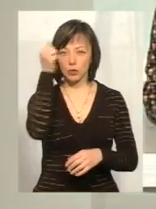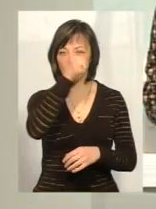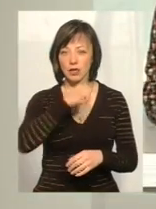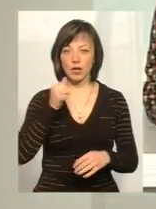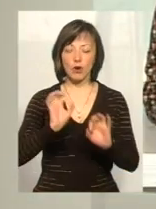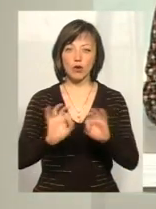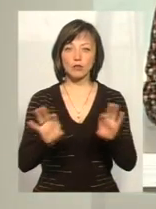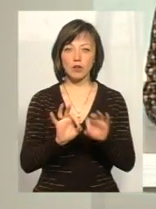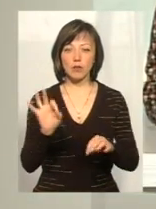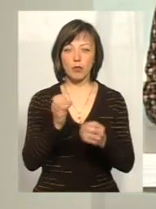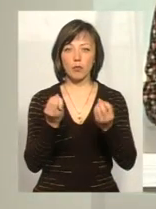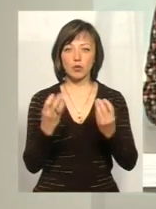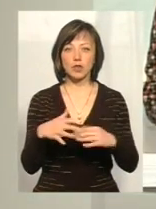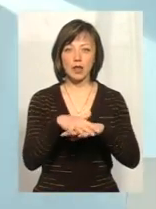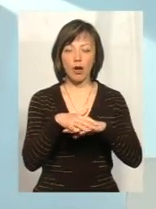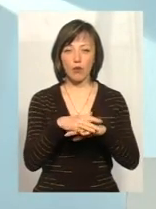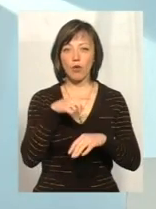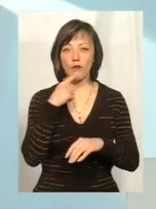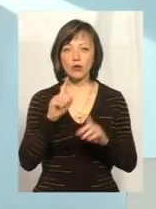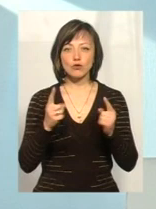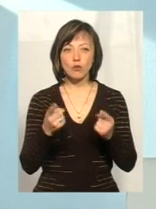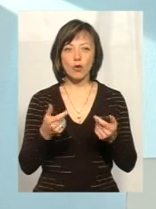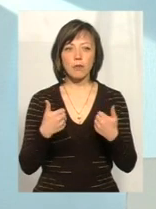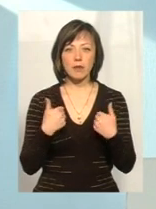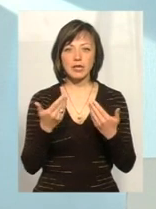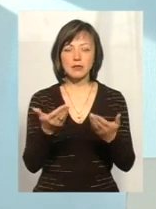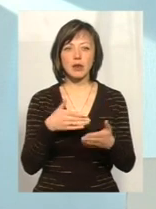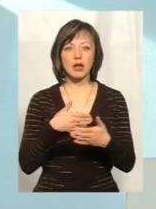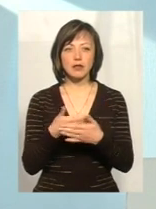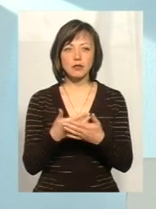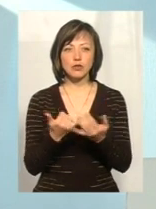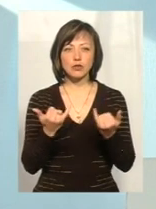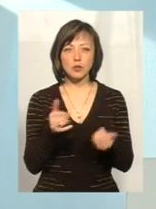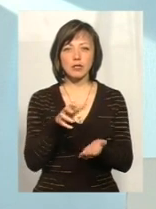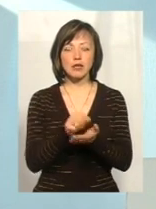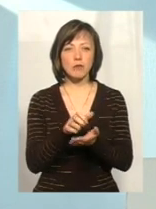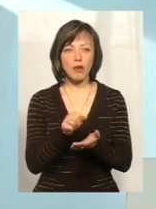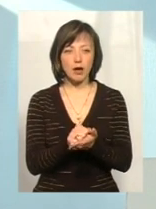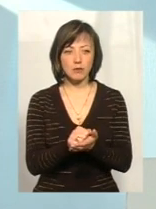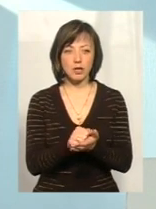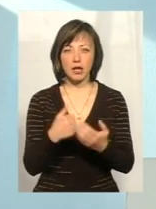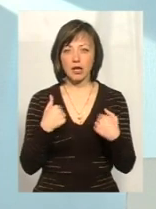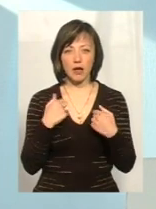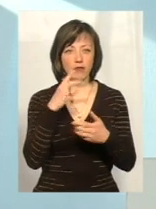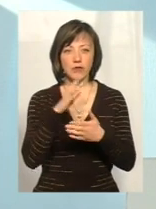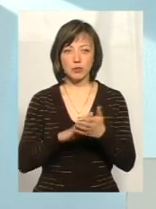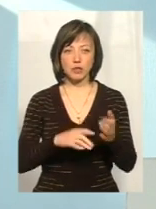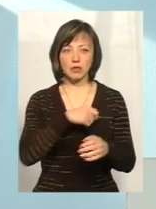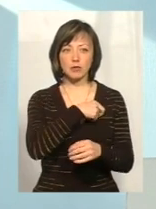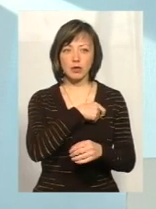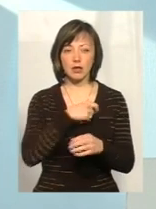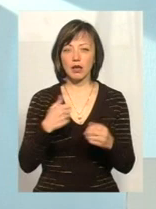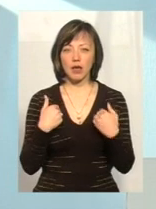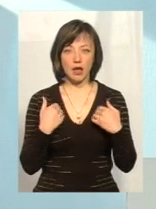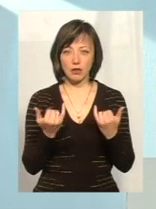розповідають про простий народ і говорять, що чого ми цими активістами сьогодні займаємося, я прошу вибачення, депутати,